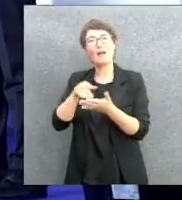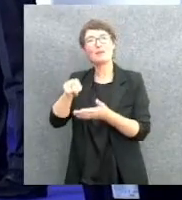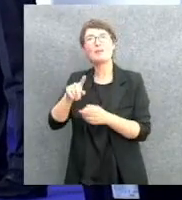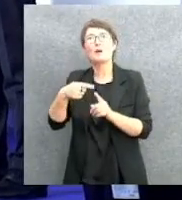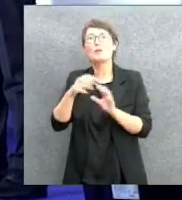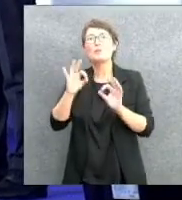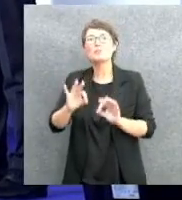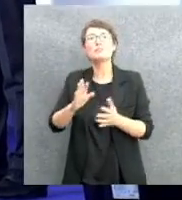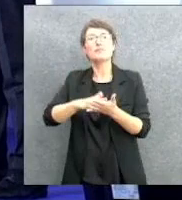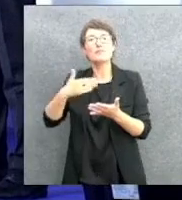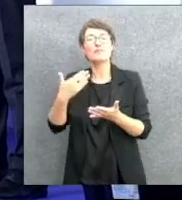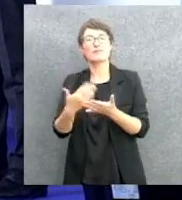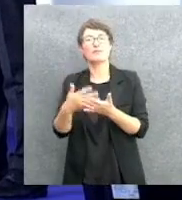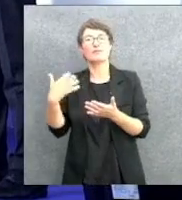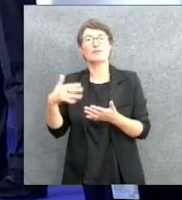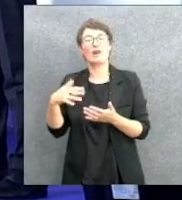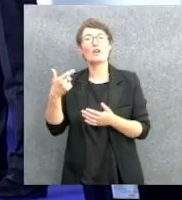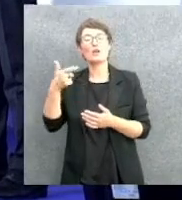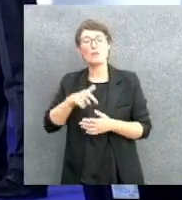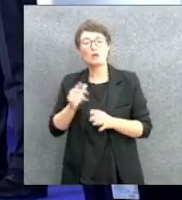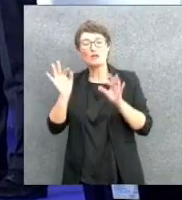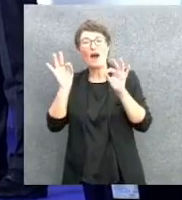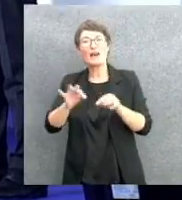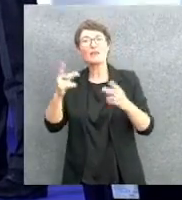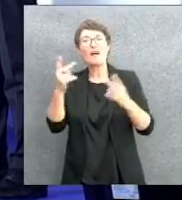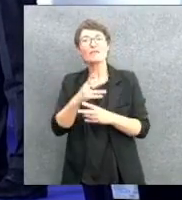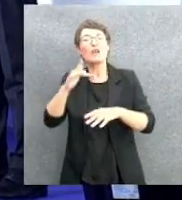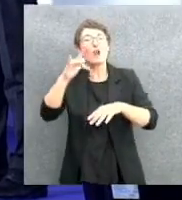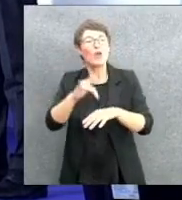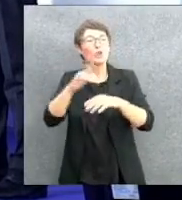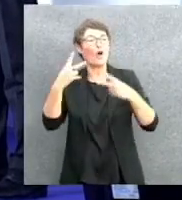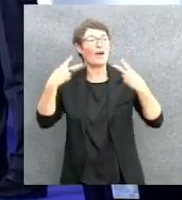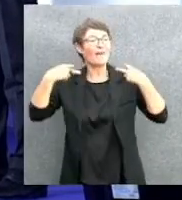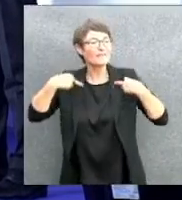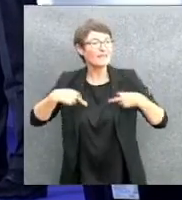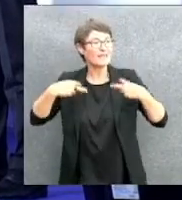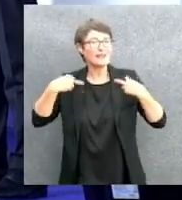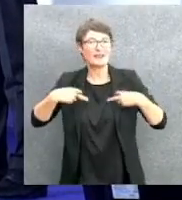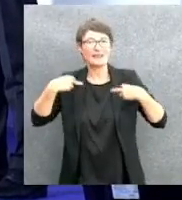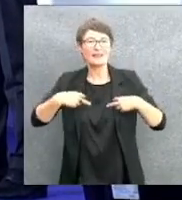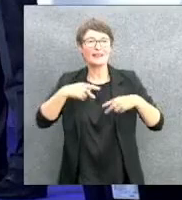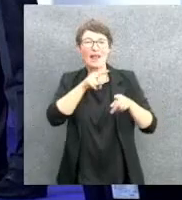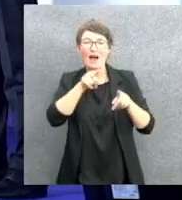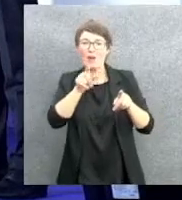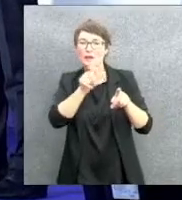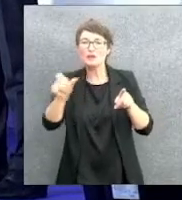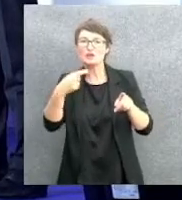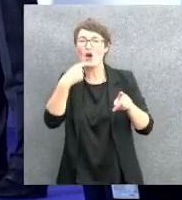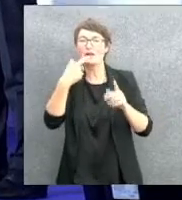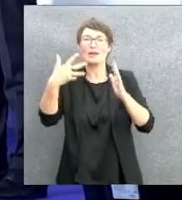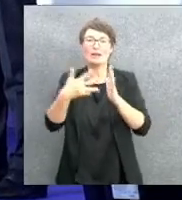sempre dal punto in siamo partiti, arrivano davvero a incidere sulla vita delle persone, di quei bambini, di quelle famiglie, di quelle persone che hanno difficoltà.